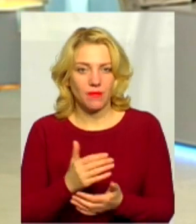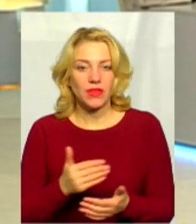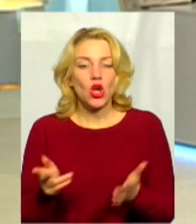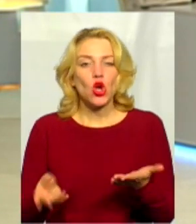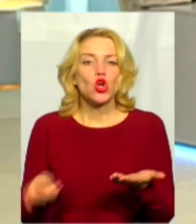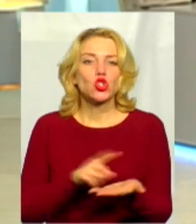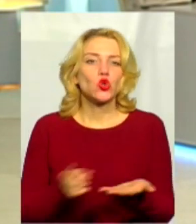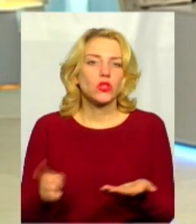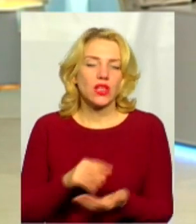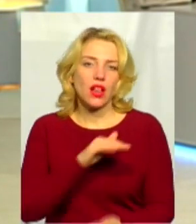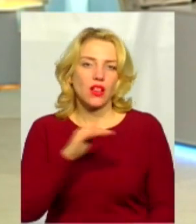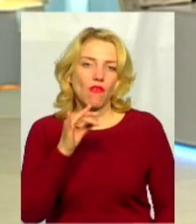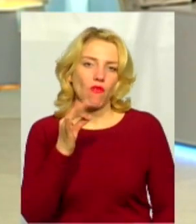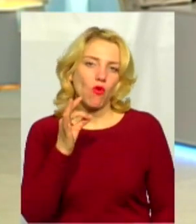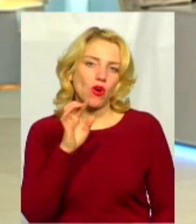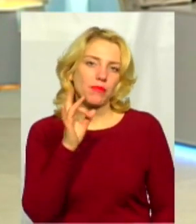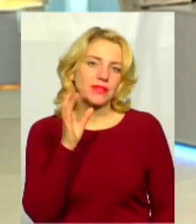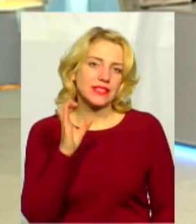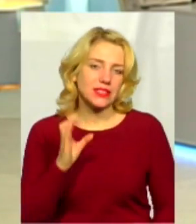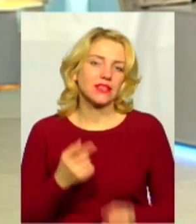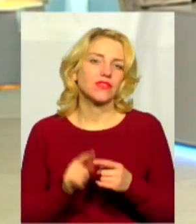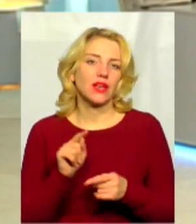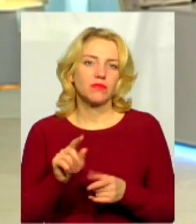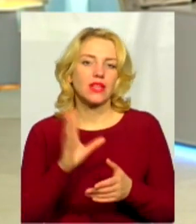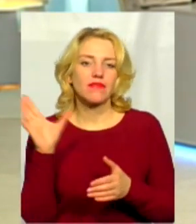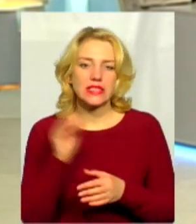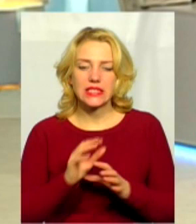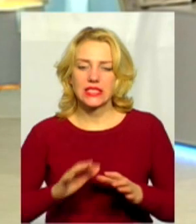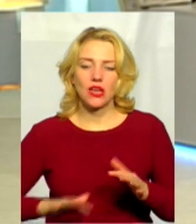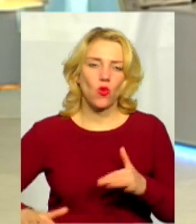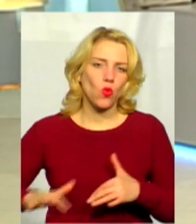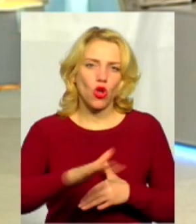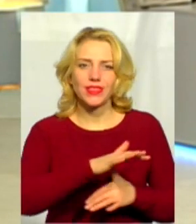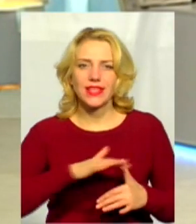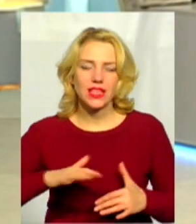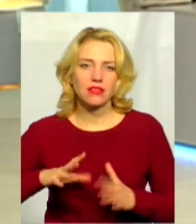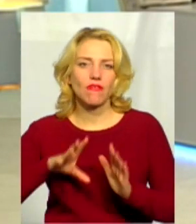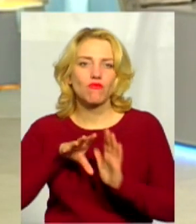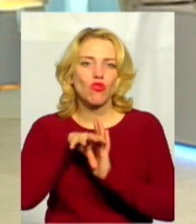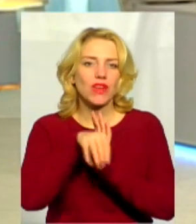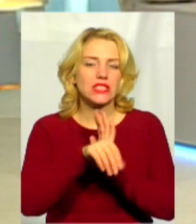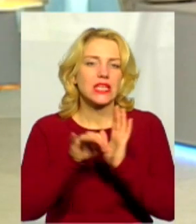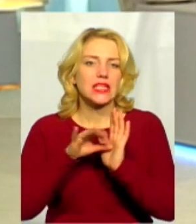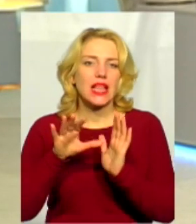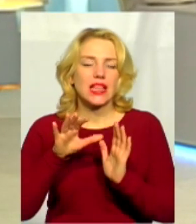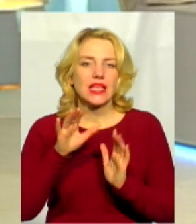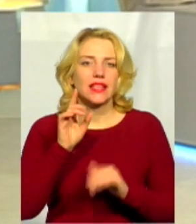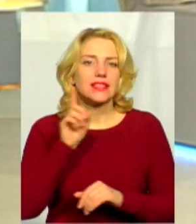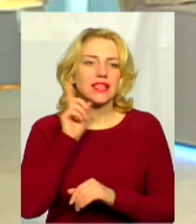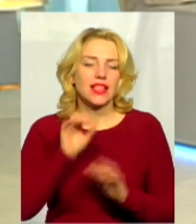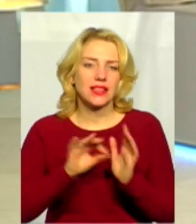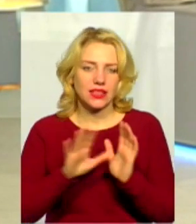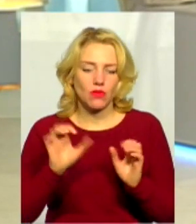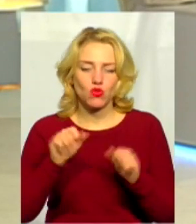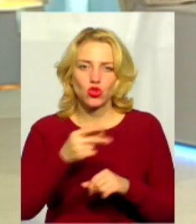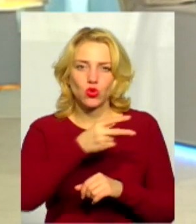він вийшов на етап, коли на всіх континентах провадження вітеро-жерел енергії може дорівнювати і